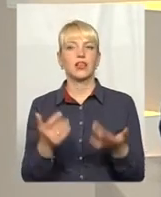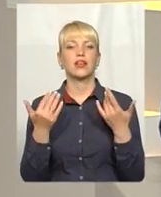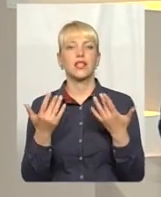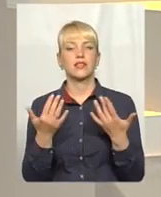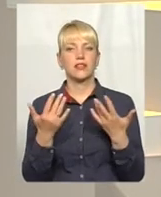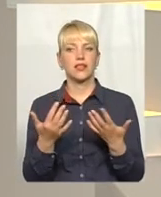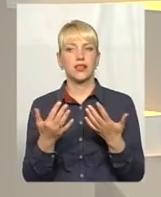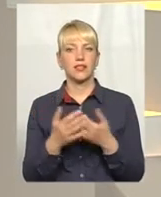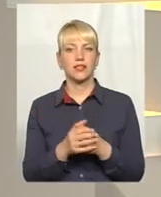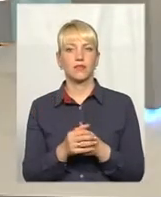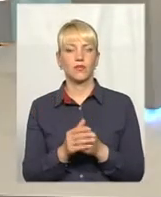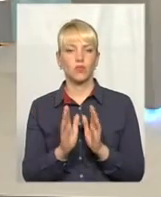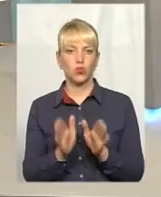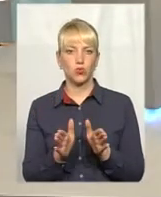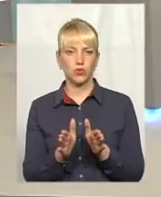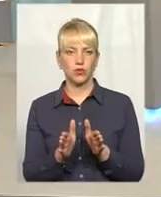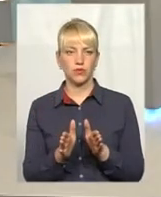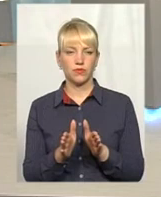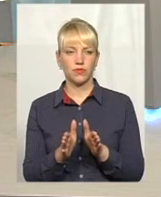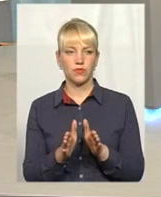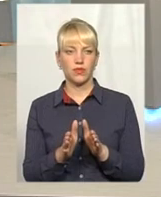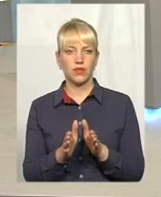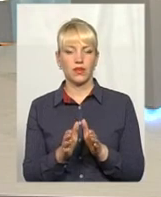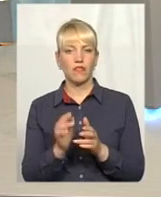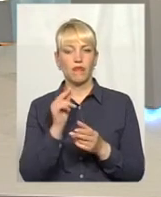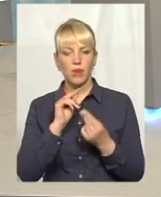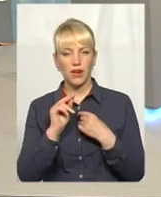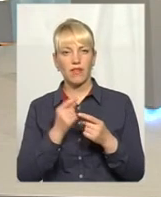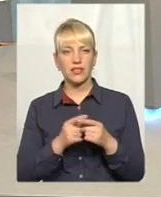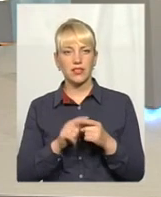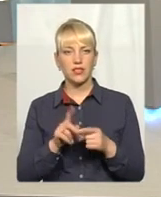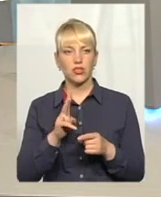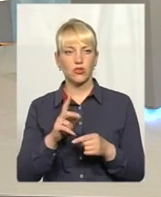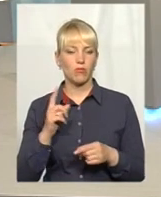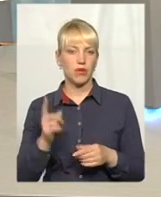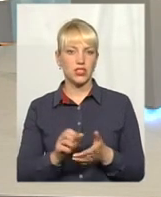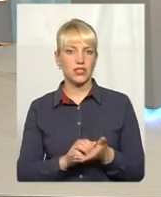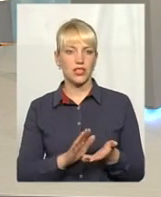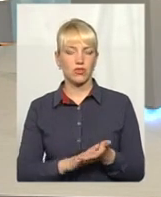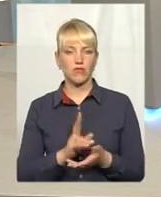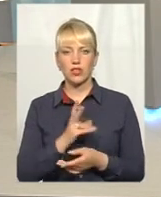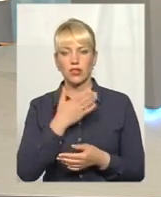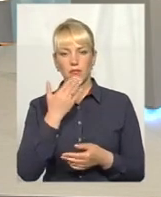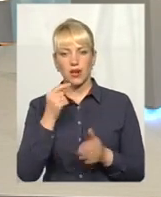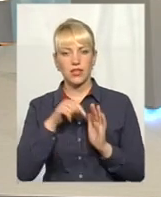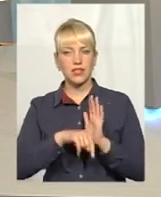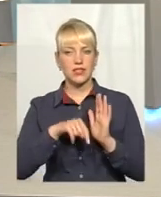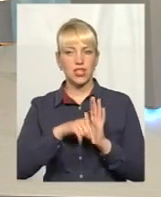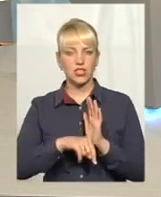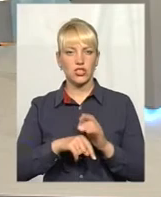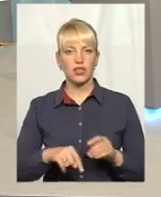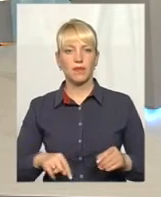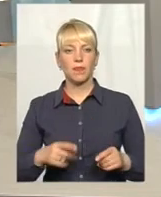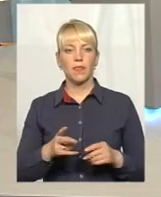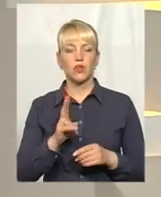будуть в перевазі ті, хто першими зареєструвався? Чи немає значення абсолютно ти